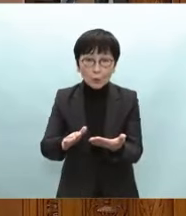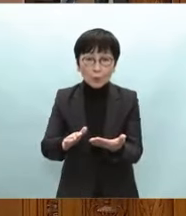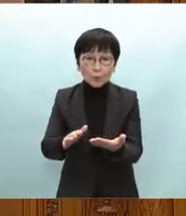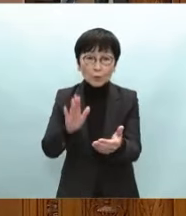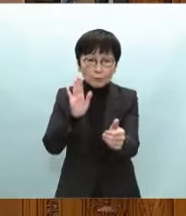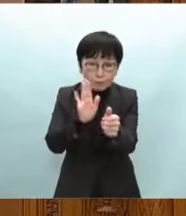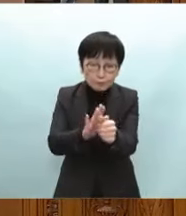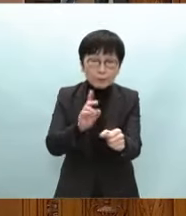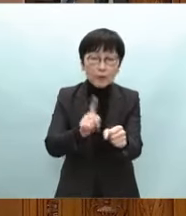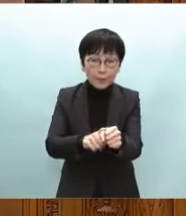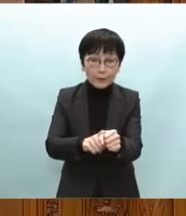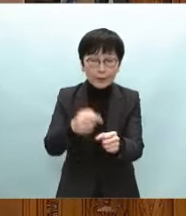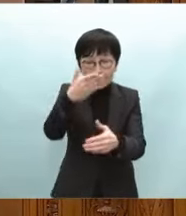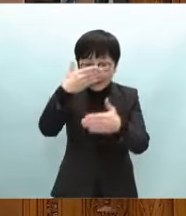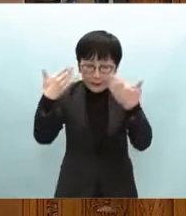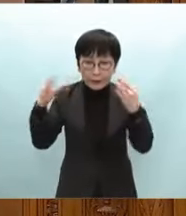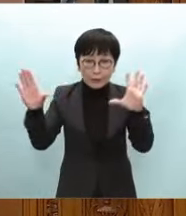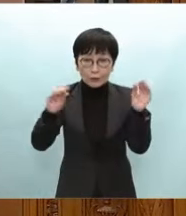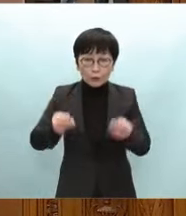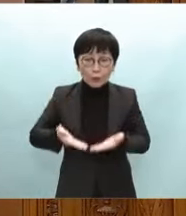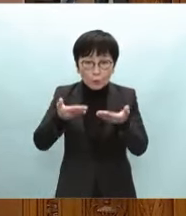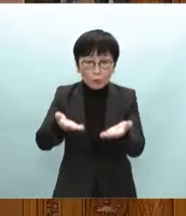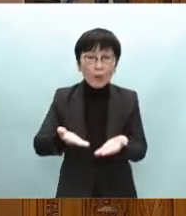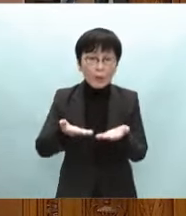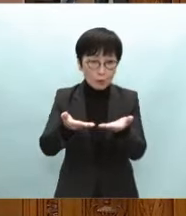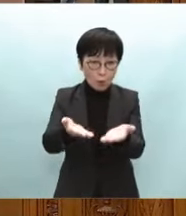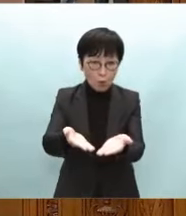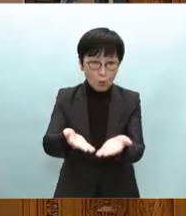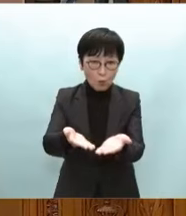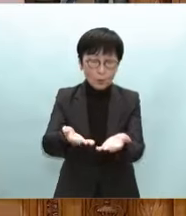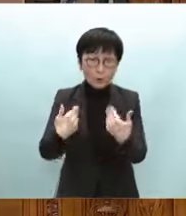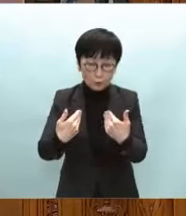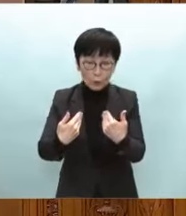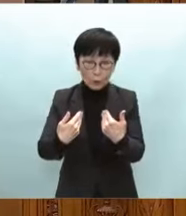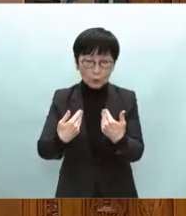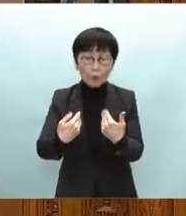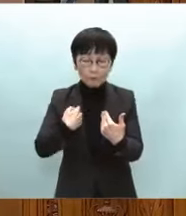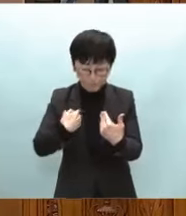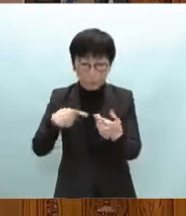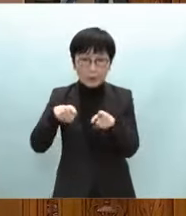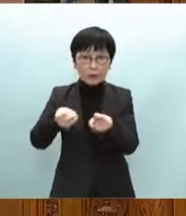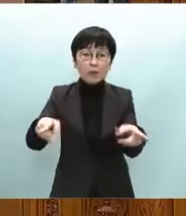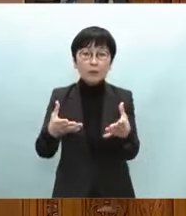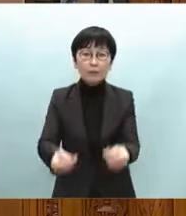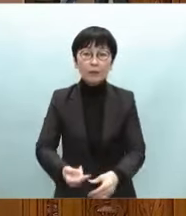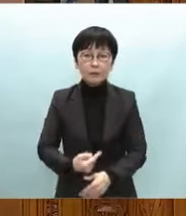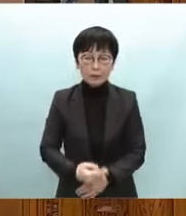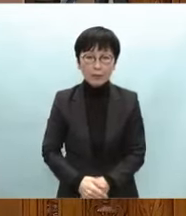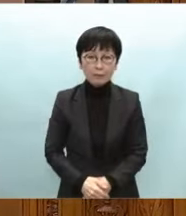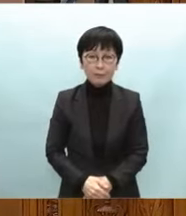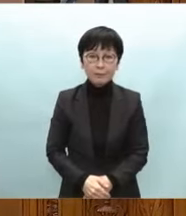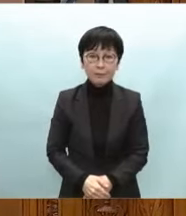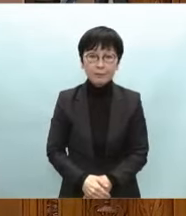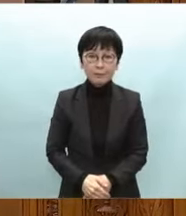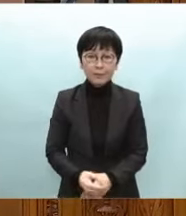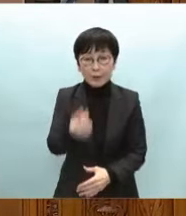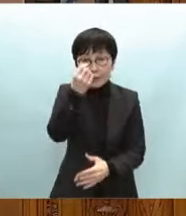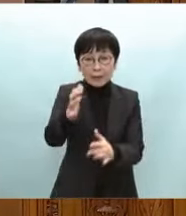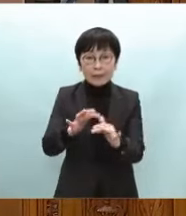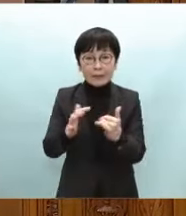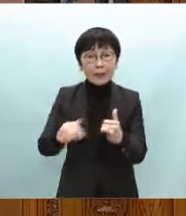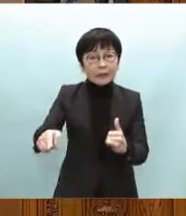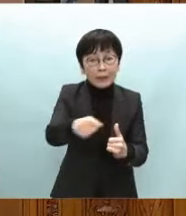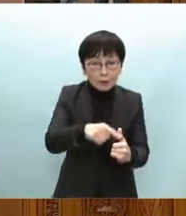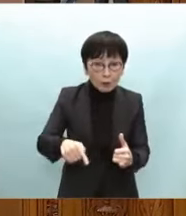丁寧な情報提供に努めるよう指示をしてきたところです被災された方々が再び